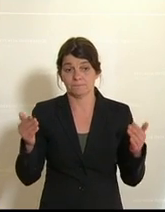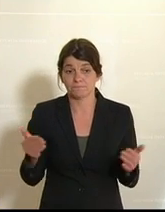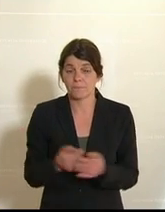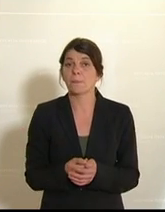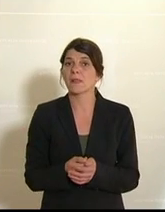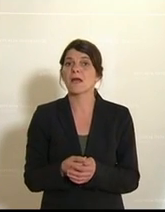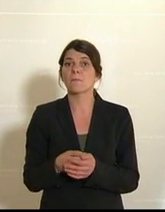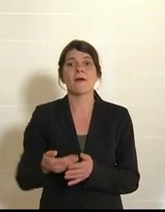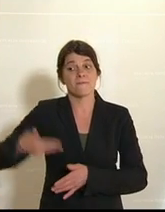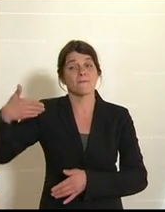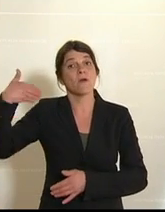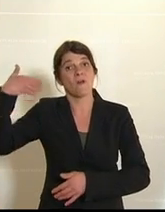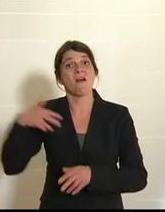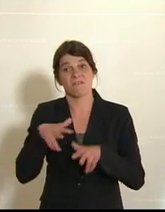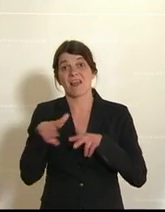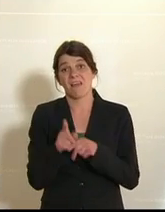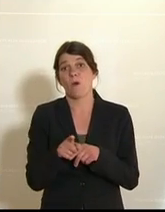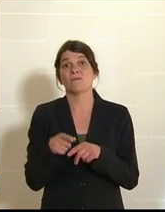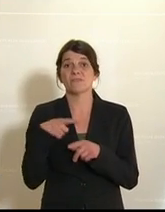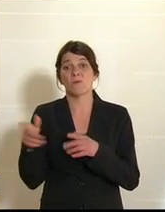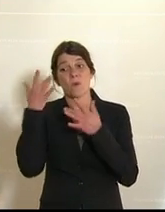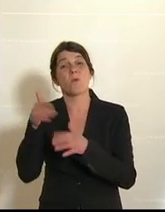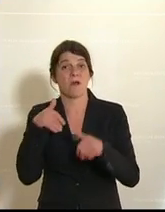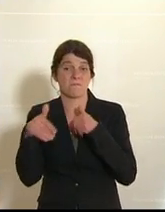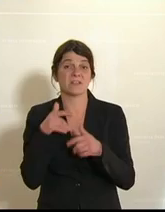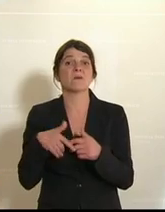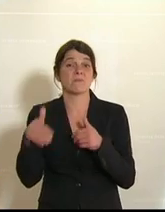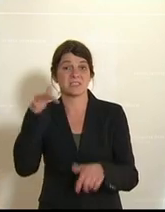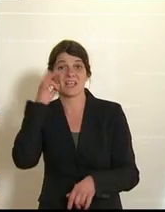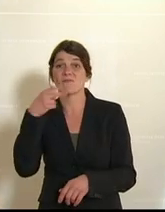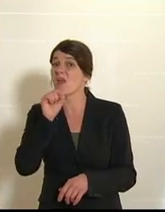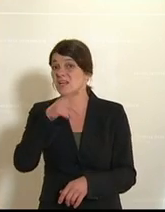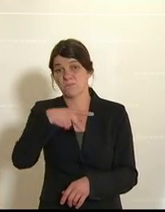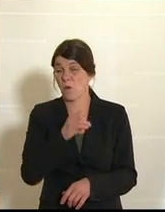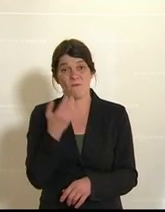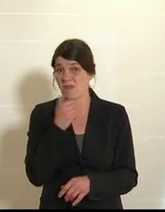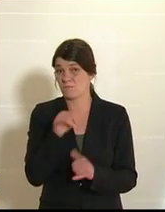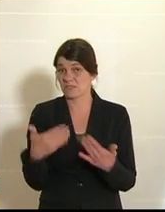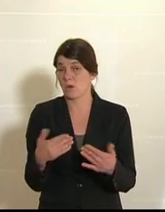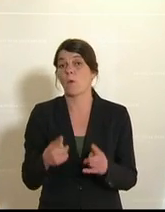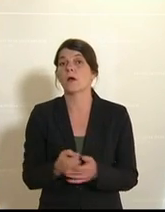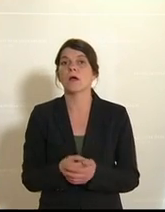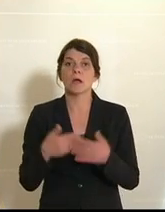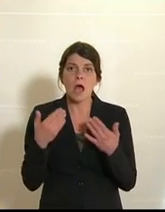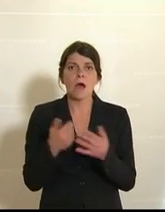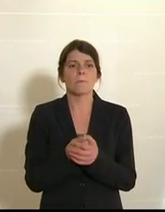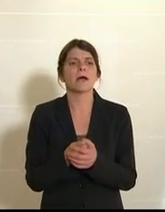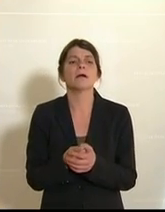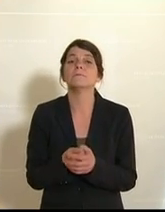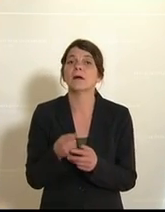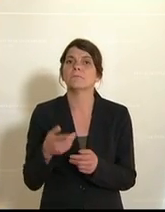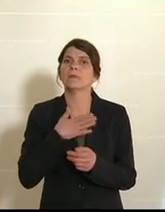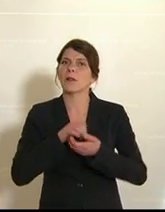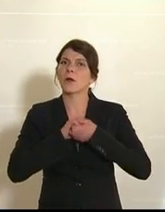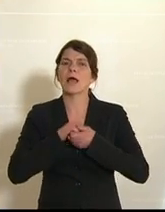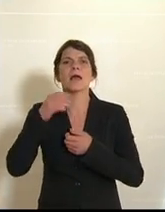mit den Vorgängerregierungen und Kunst und Kulturminister, Ministerinnen der SPÖ nicht immer so gewesen. Weil, um auf meinen Kollegen